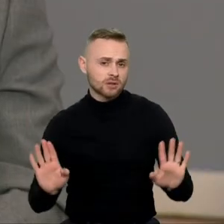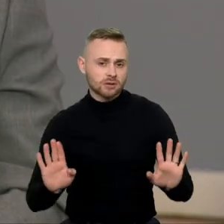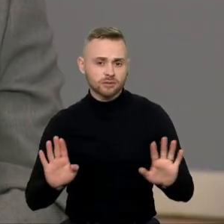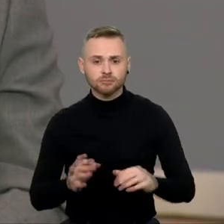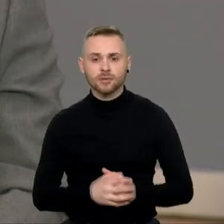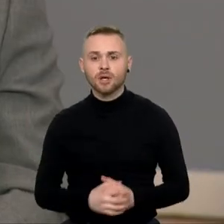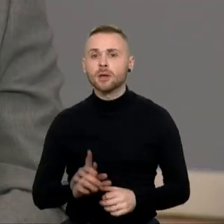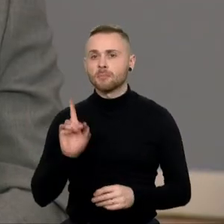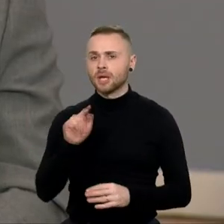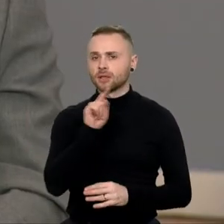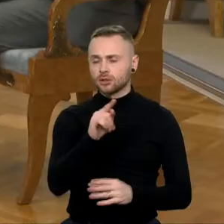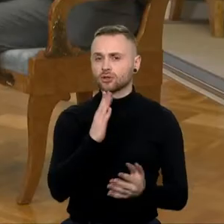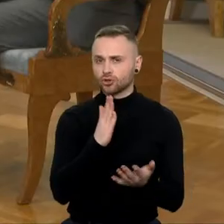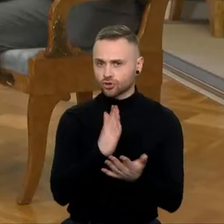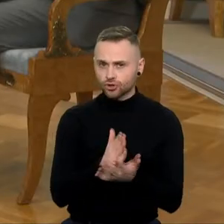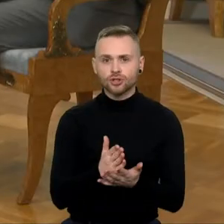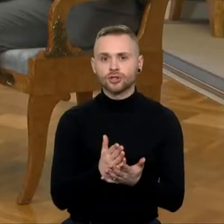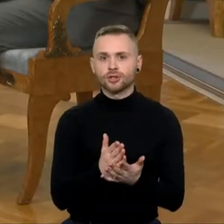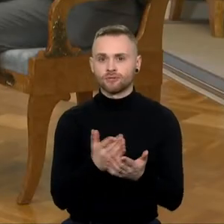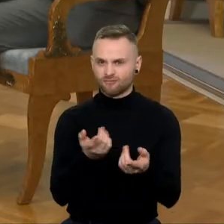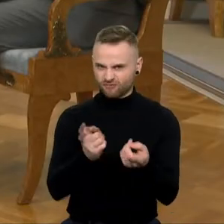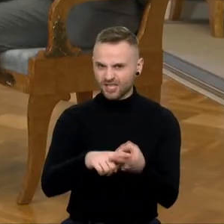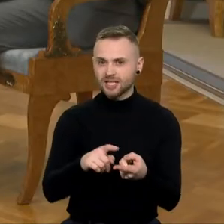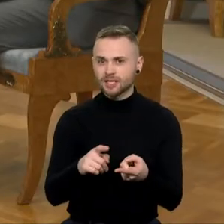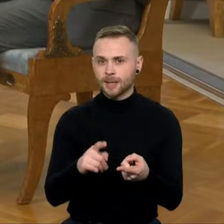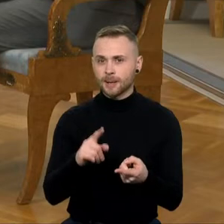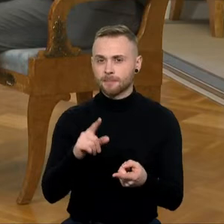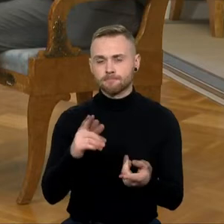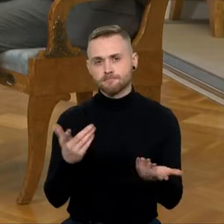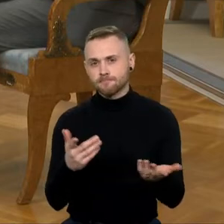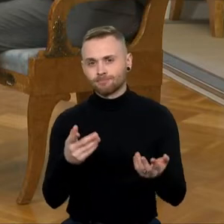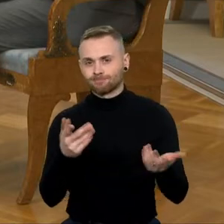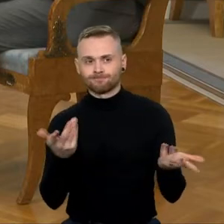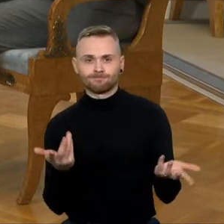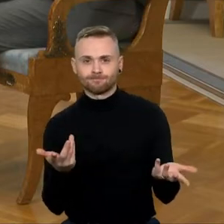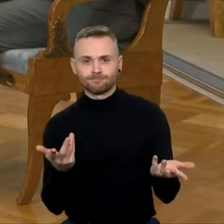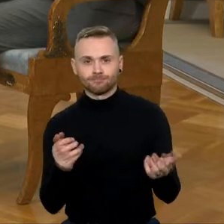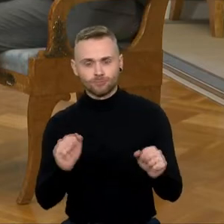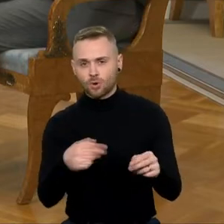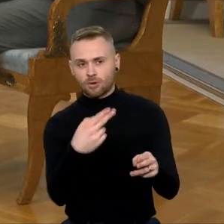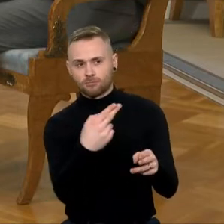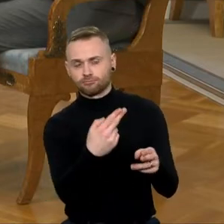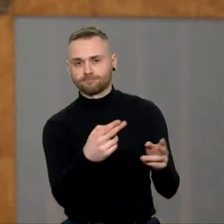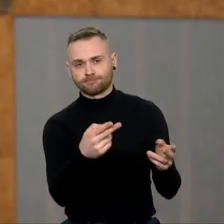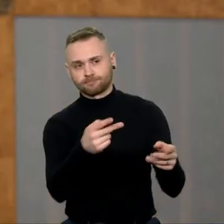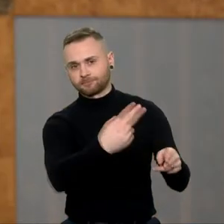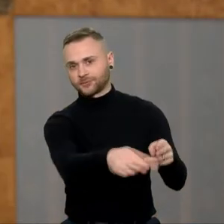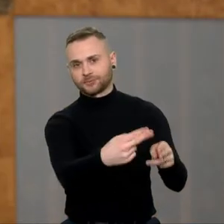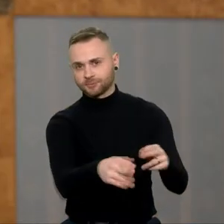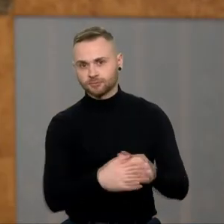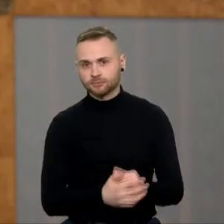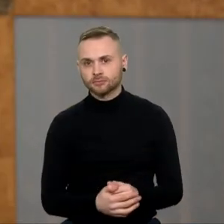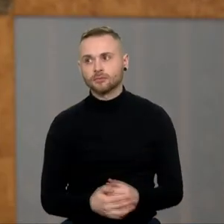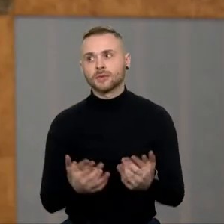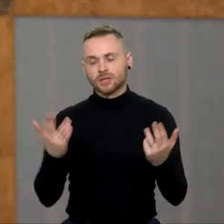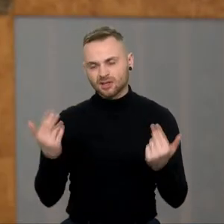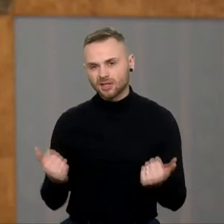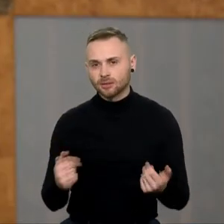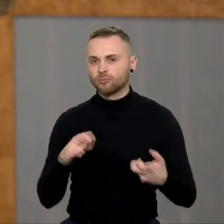Bet jis yra pažeidžiamas dėl to, kad... Aš manau, kad jis yra pažeidžiamas pirmiausia tuo, kad jis turi kiekvieną dieną aiškintis